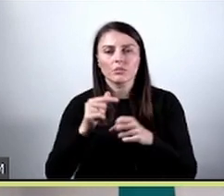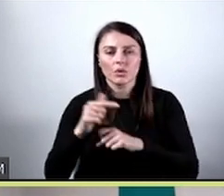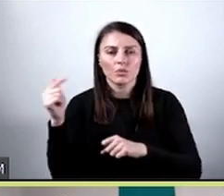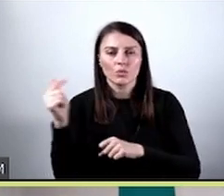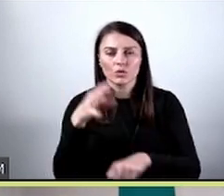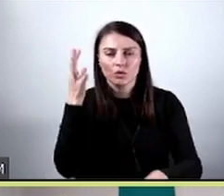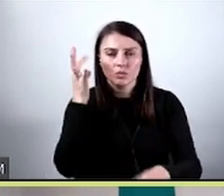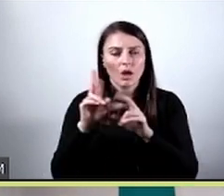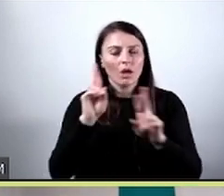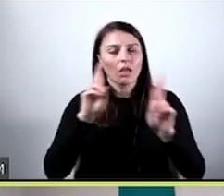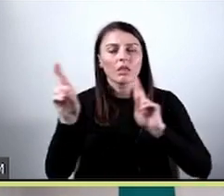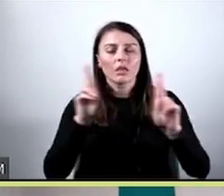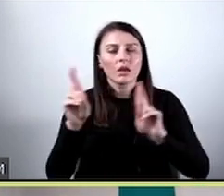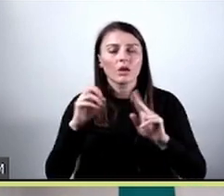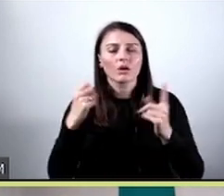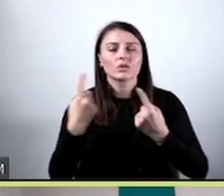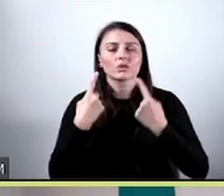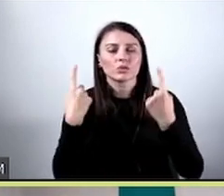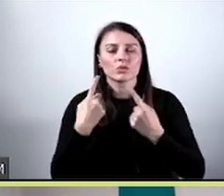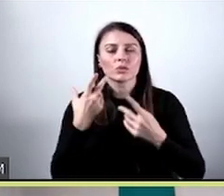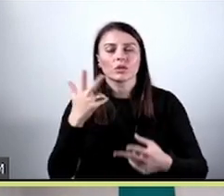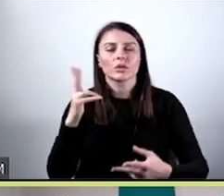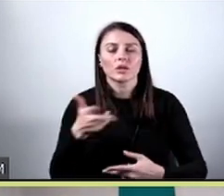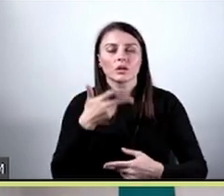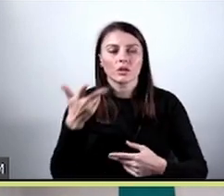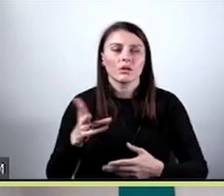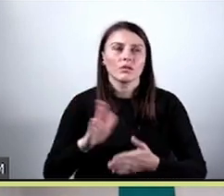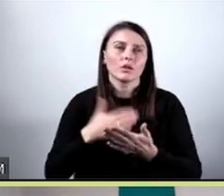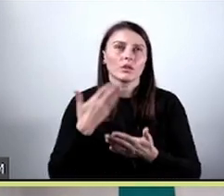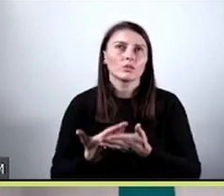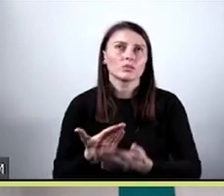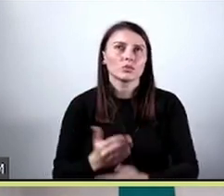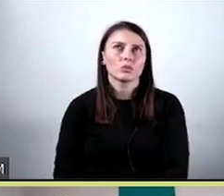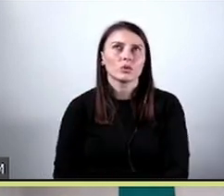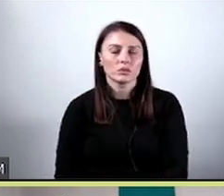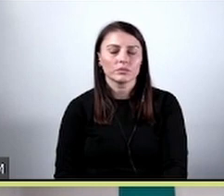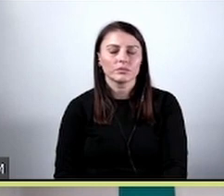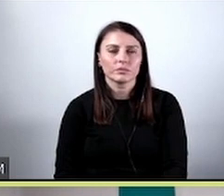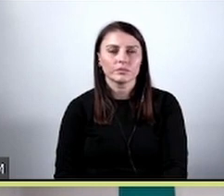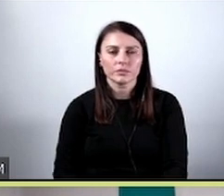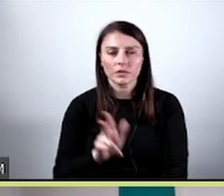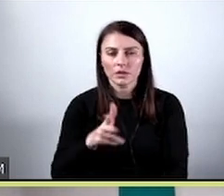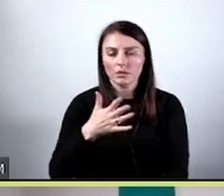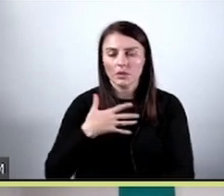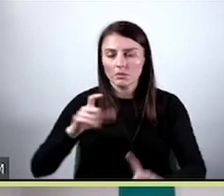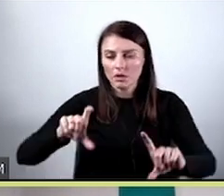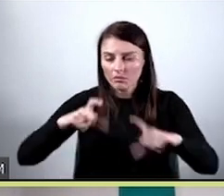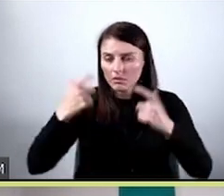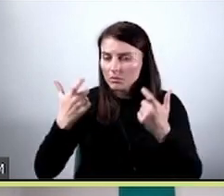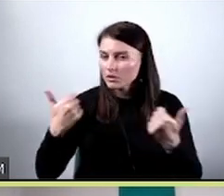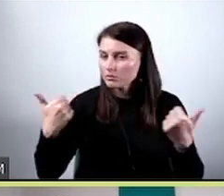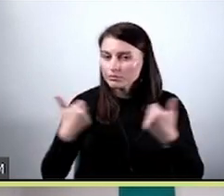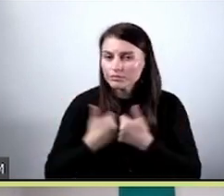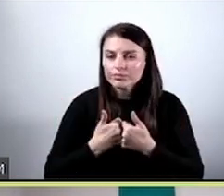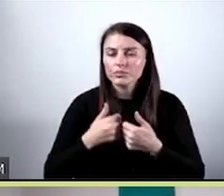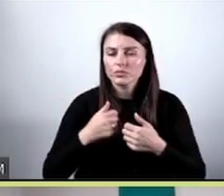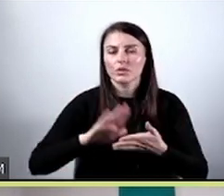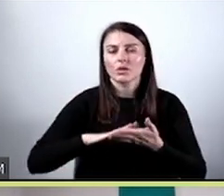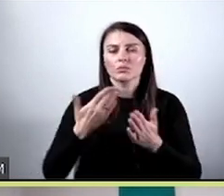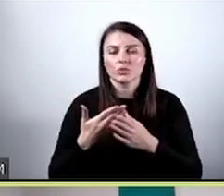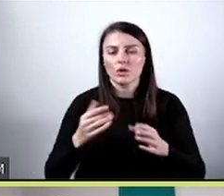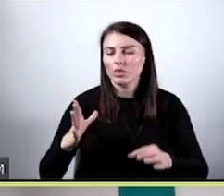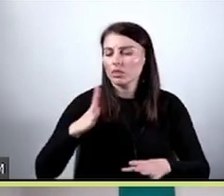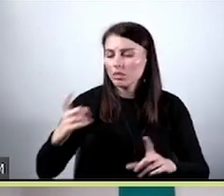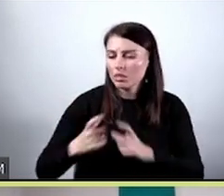prawidłowo reagować w sytuacjach, gdy przykładowo dochodzi do jakiejś kolizji, do jakiejś niebezpiecznej sytuacji na drodze,